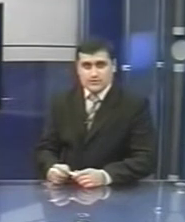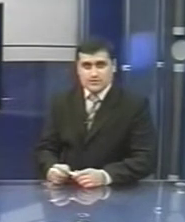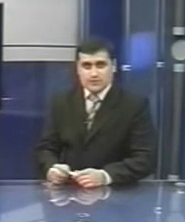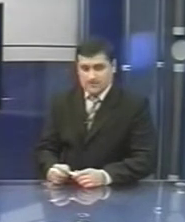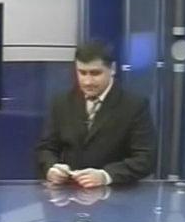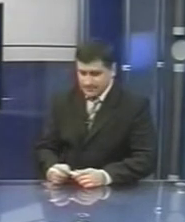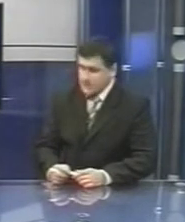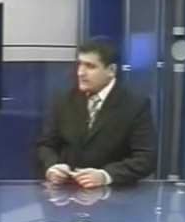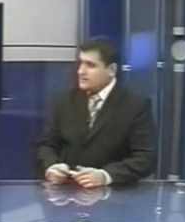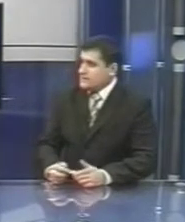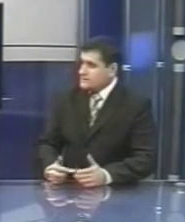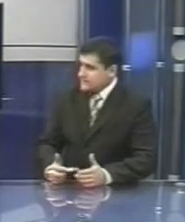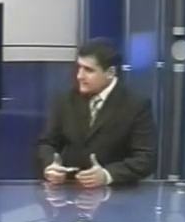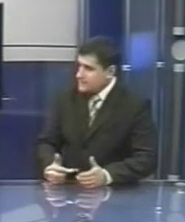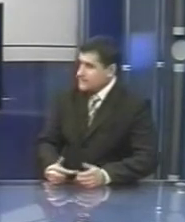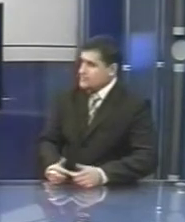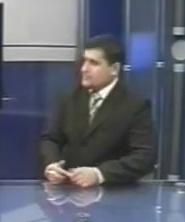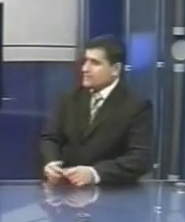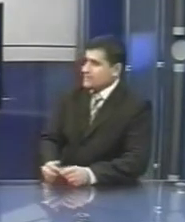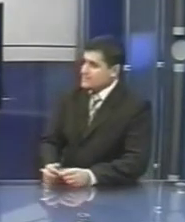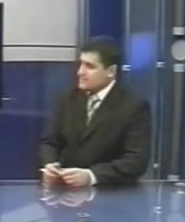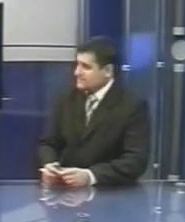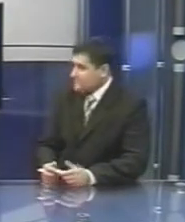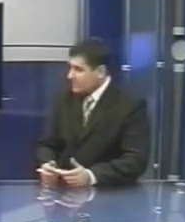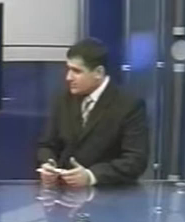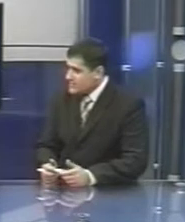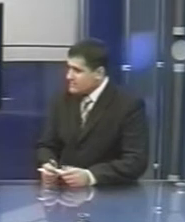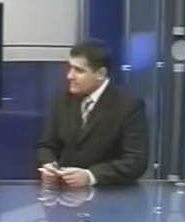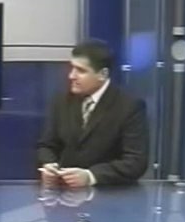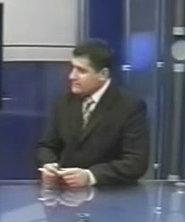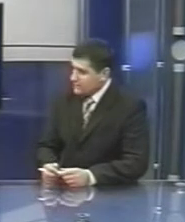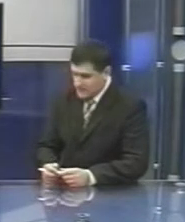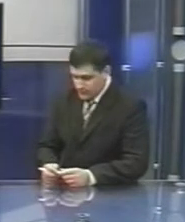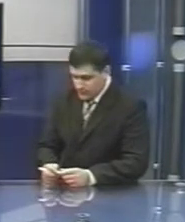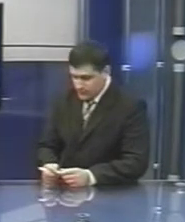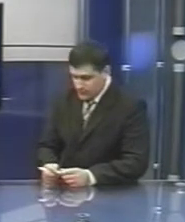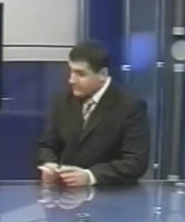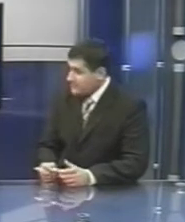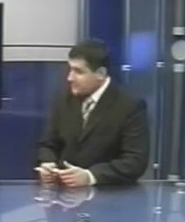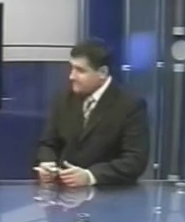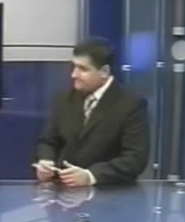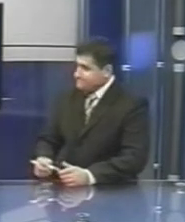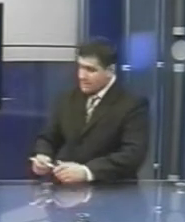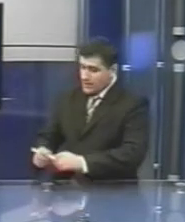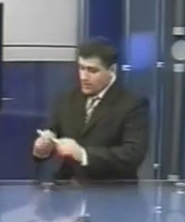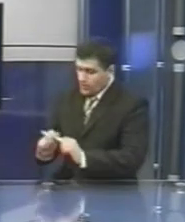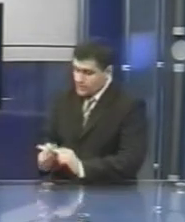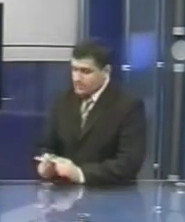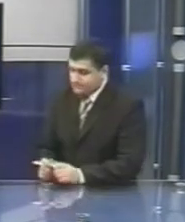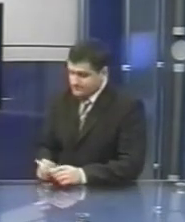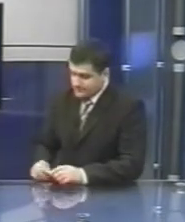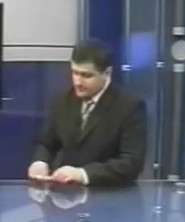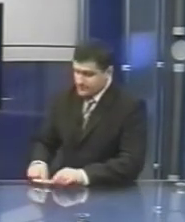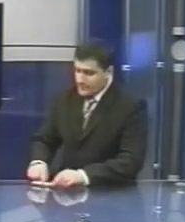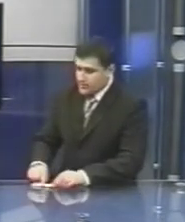сьогоднішній програмі. І гість нашої програми – це політичний експерт, пан Ярослав Чорнозуб. Вітаюся! Моє вітання! Отже,